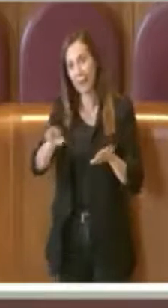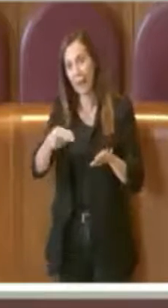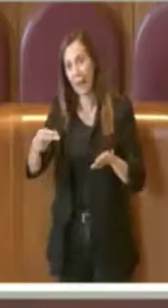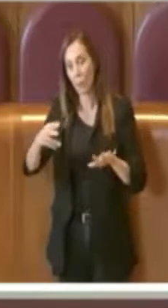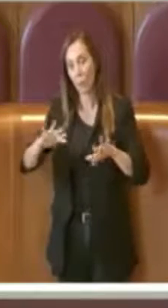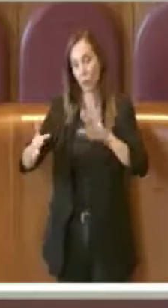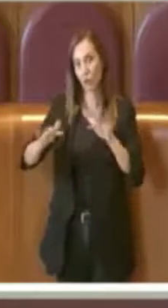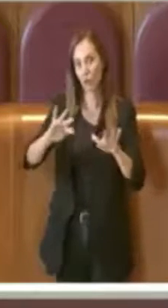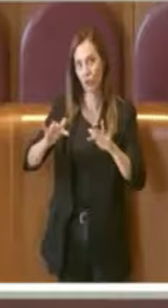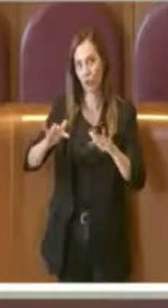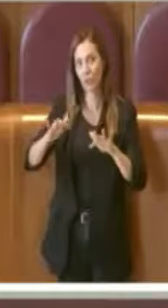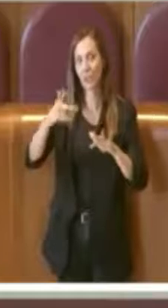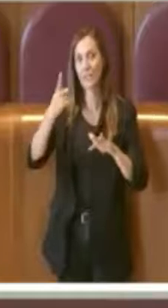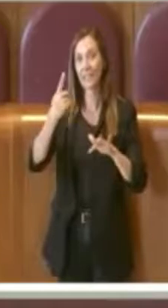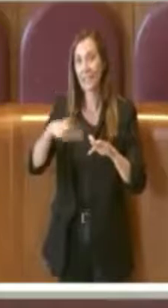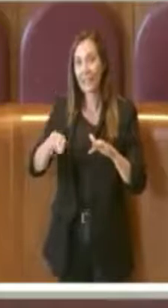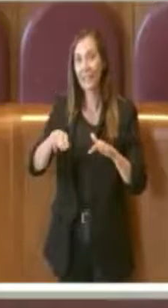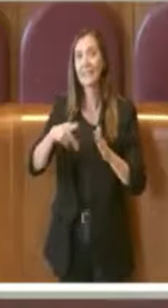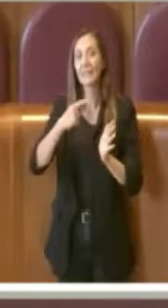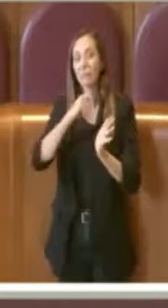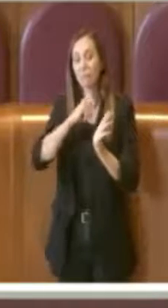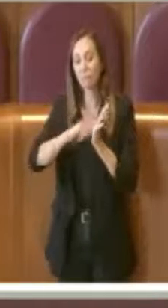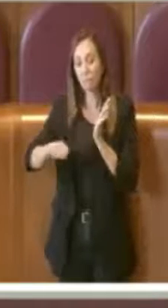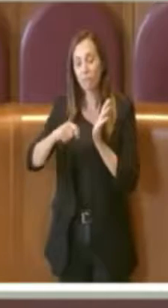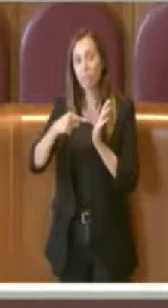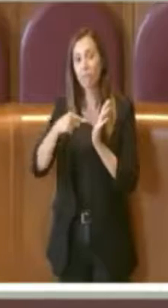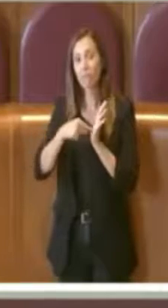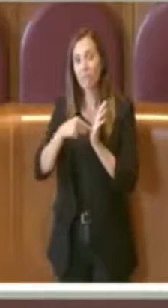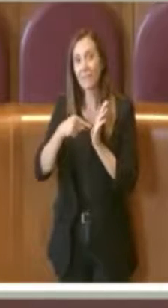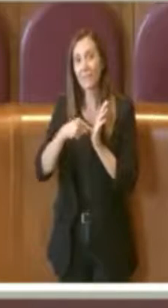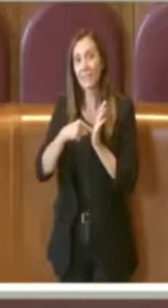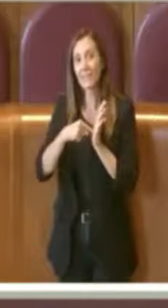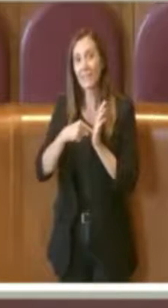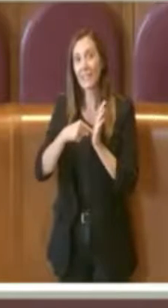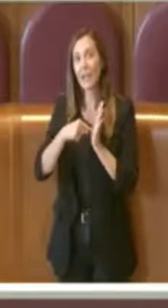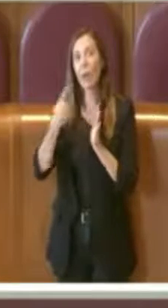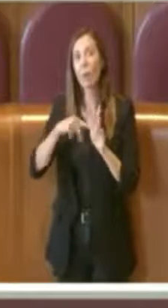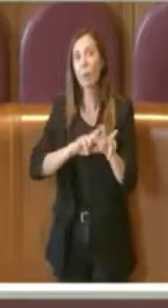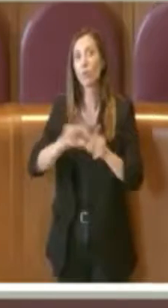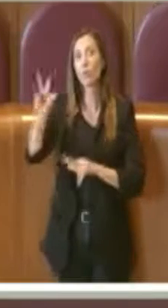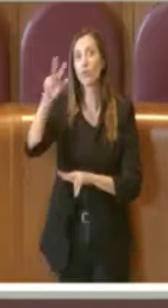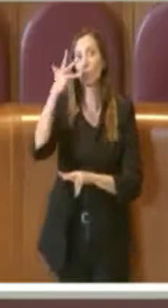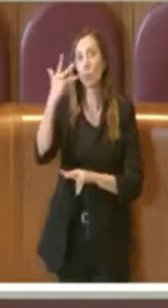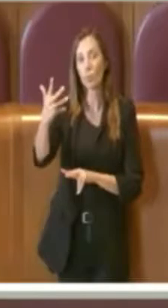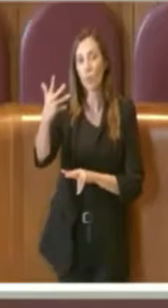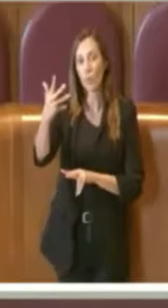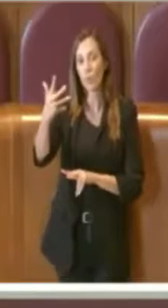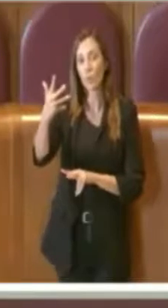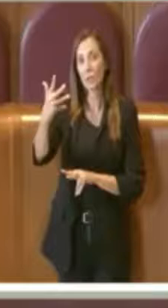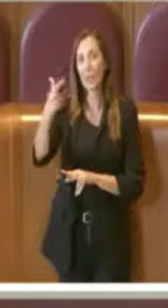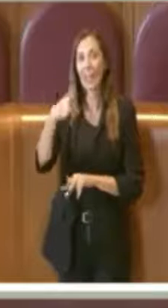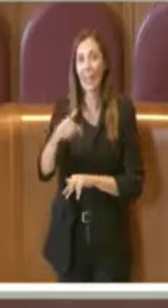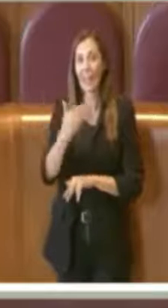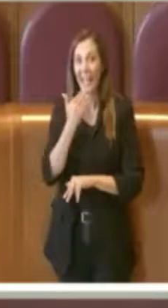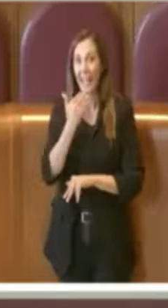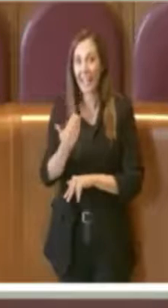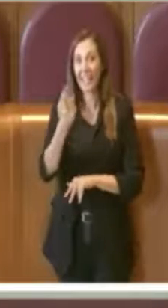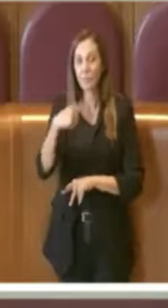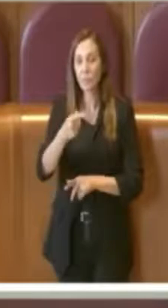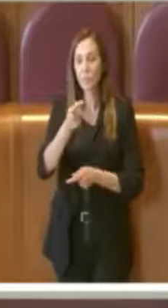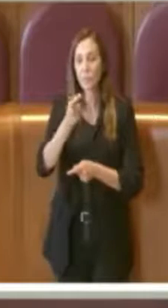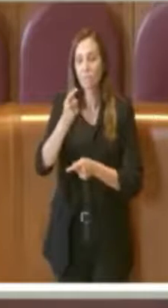degli storni di spesa necessari per quanto riguarda il Municipio Quinto e poi anche grazie alla